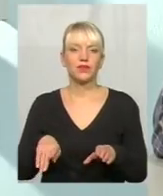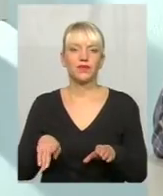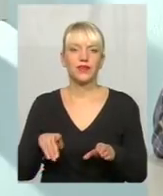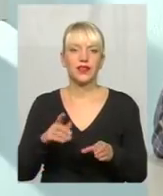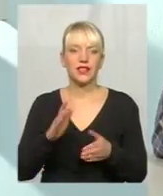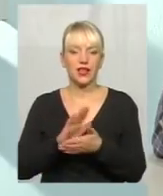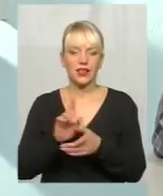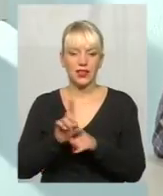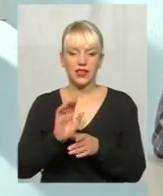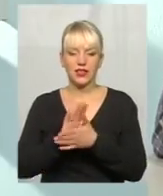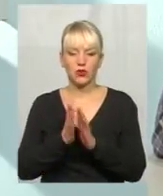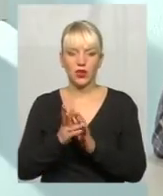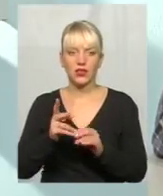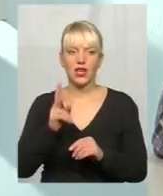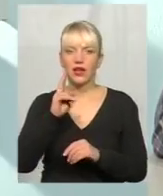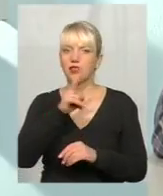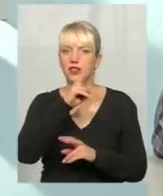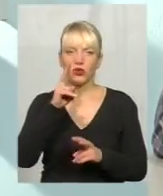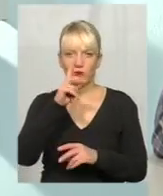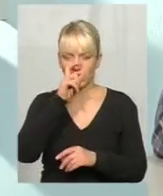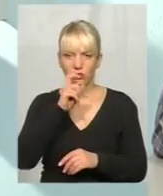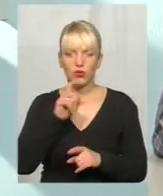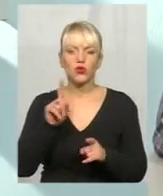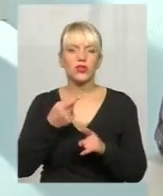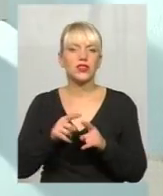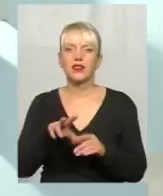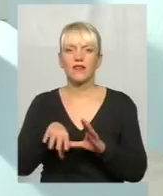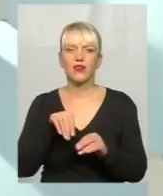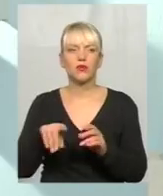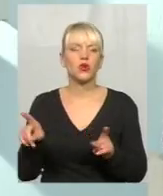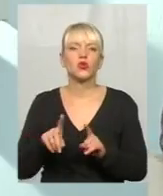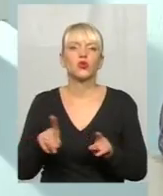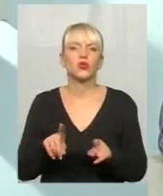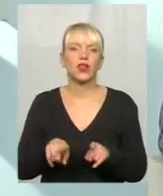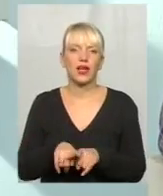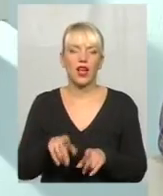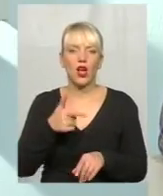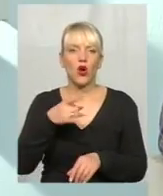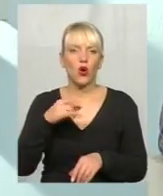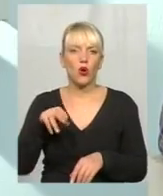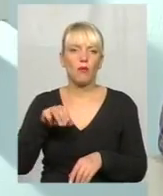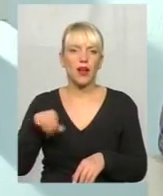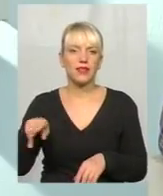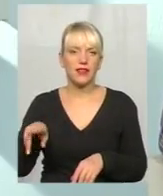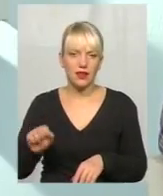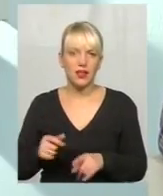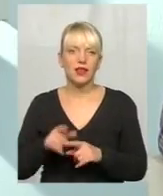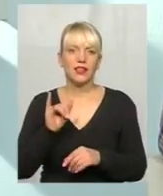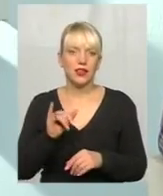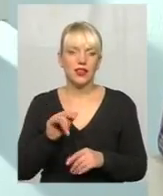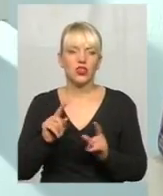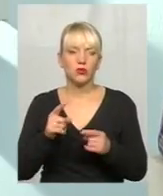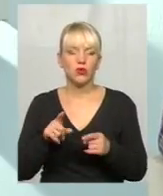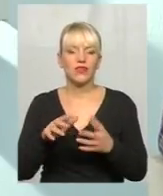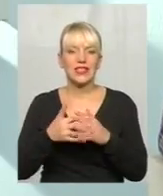дехто навіть взагалі не розумів, що це за вибори будуть, ну, що за вибори, що таке громада. Але чому в селі